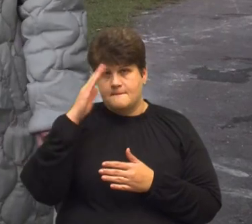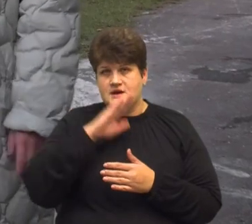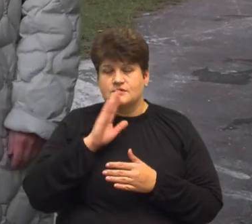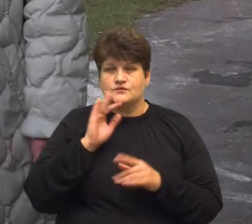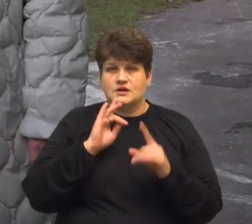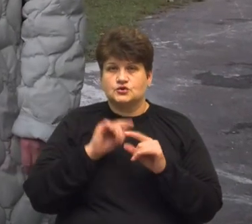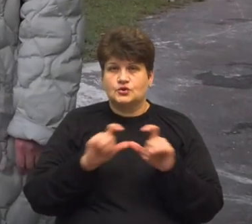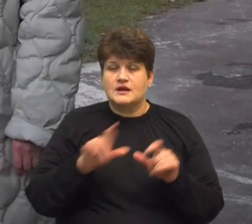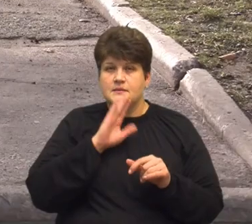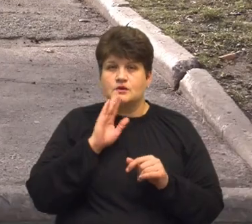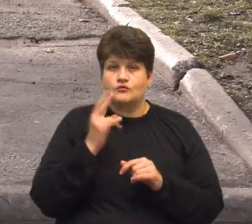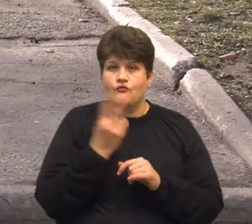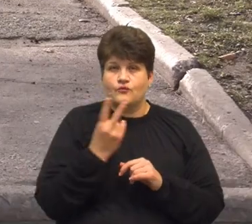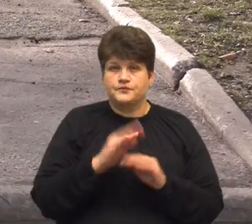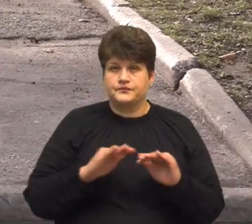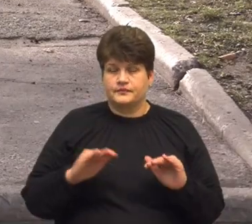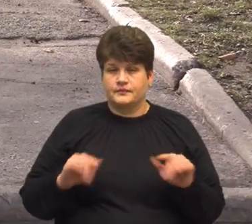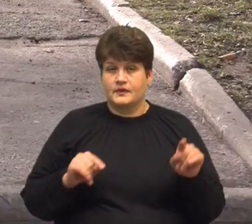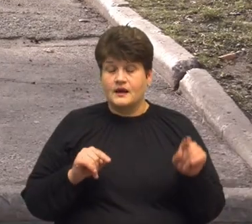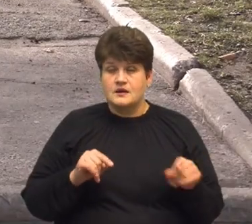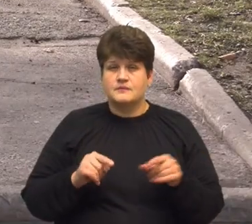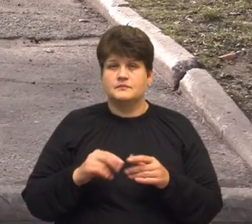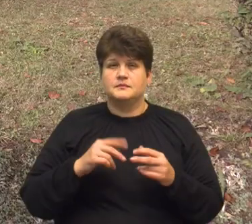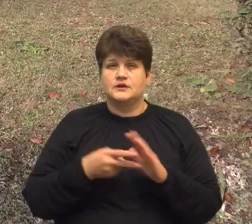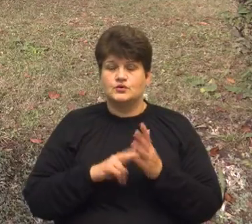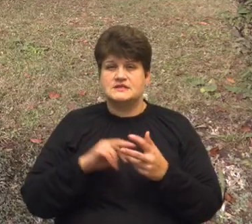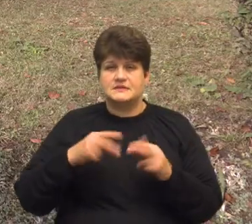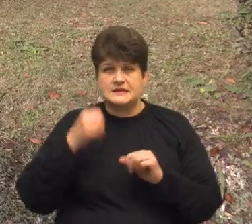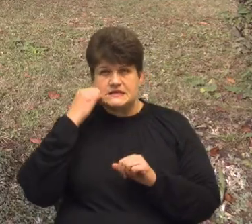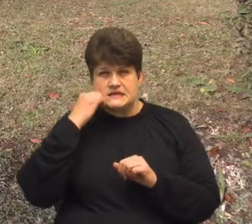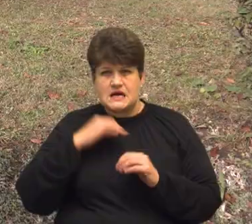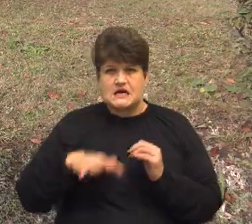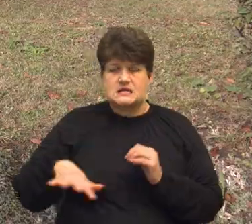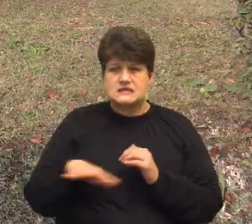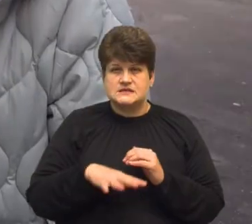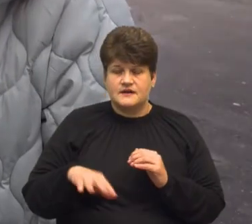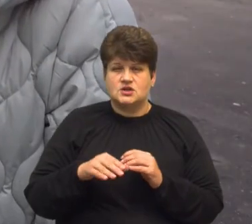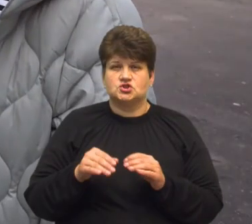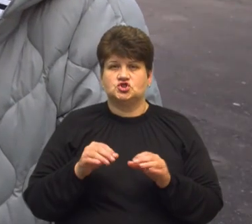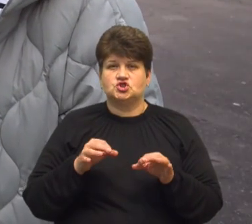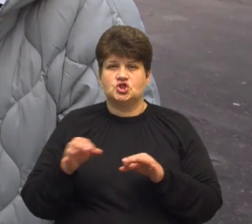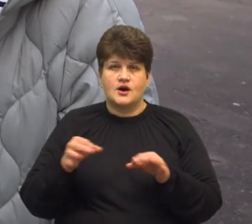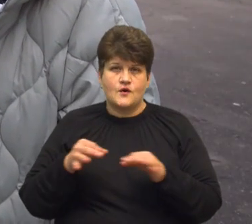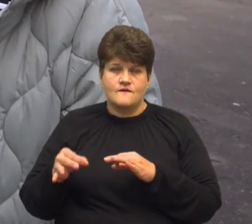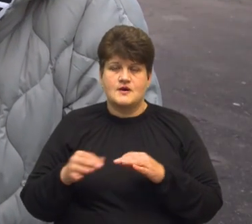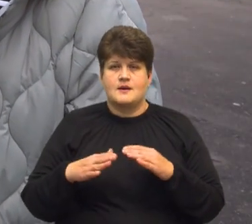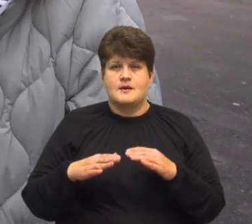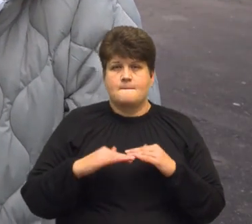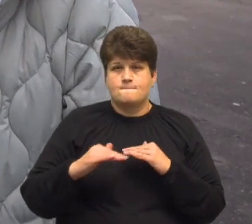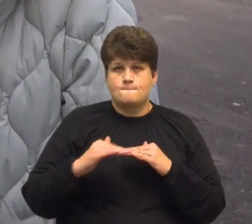учнів. Каже, планують замінити тут старий асфальт, встановити шахове поле і столики для відпочинку. Тут відбуваються всі